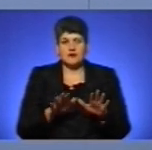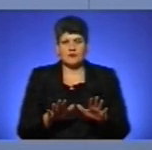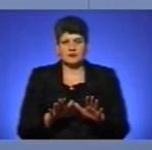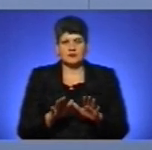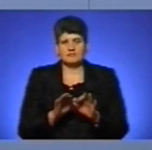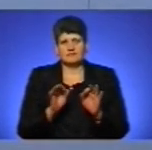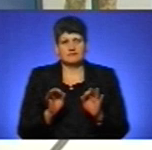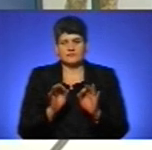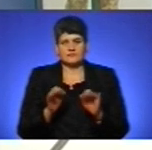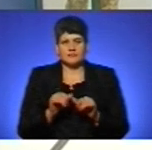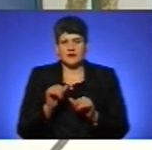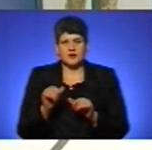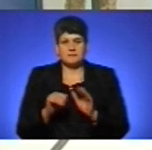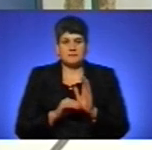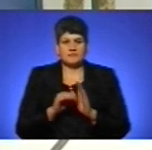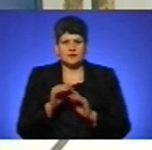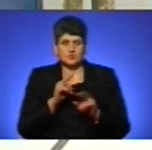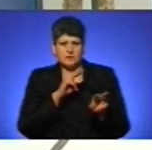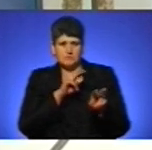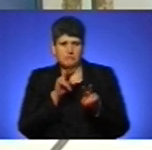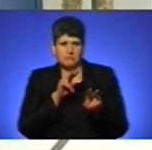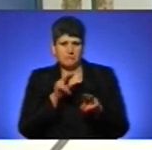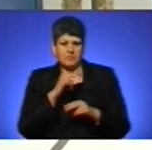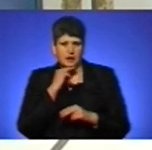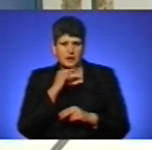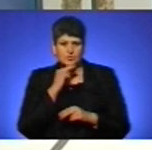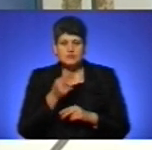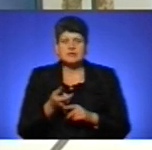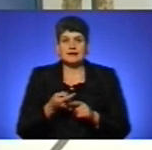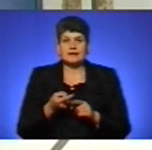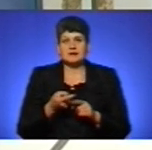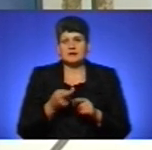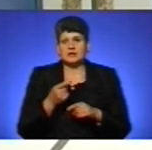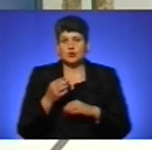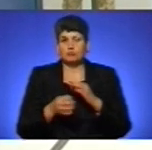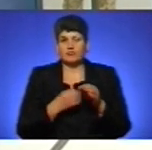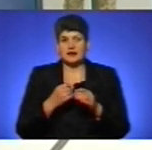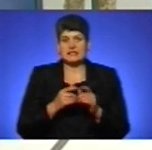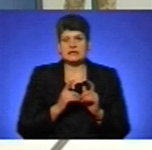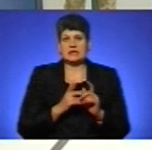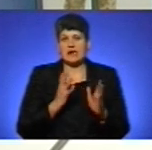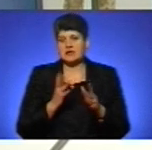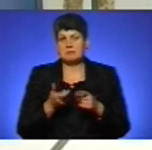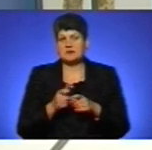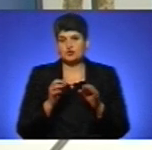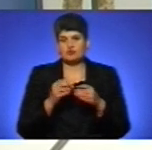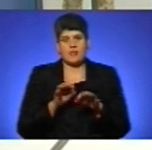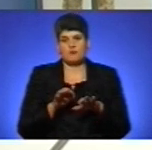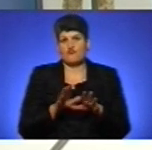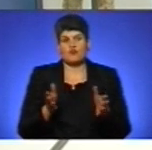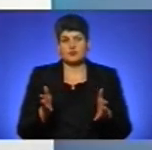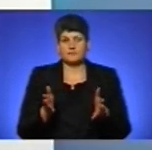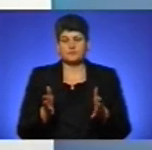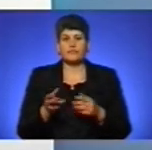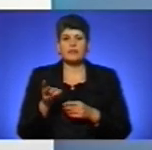ніякі, крім підвищення пильності і посилення добового наряду, більше ніяких заходів не проводилось. На